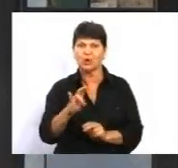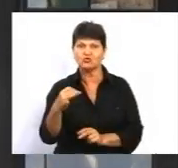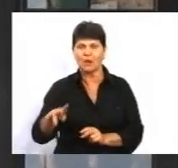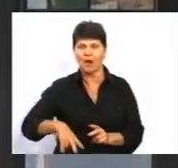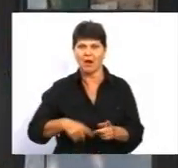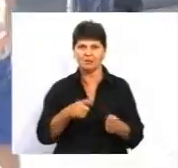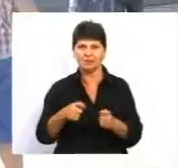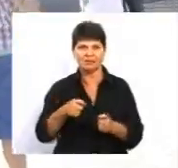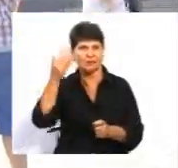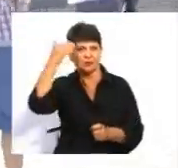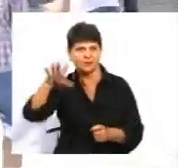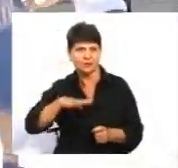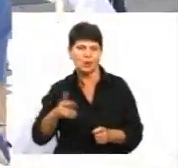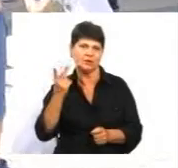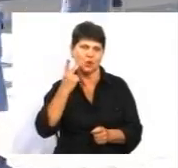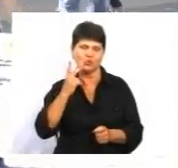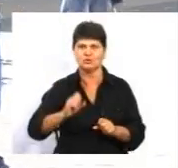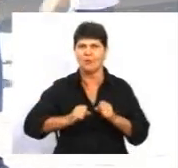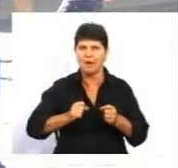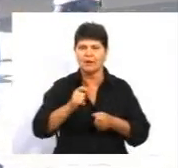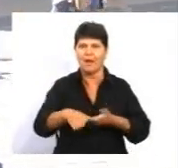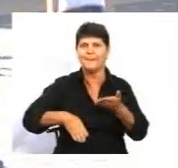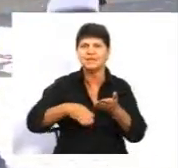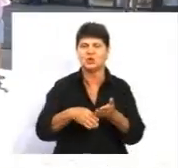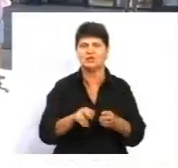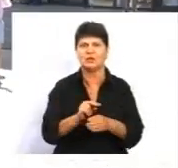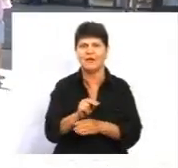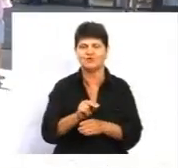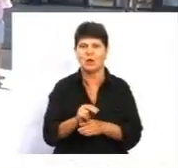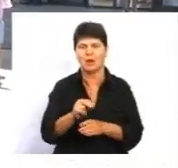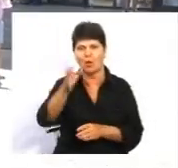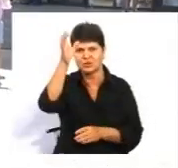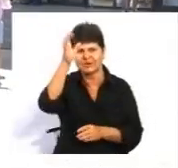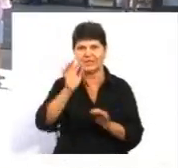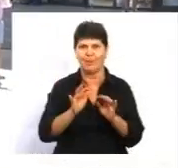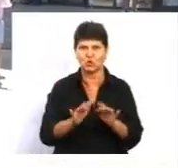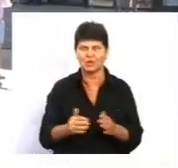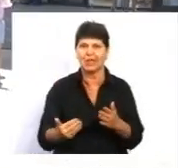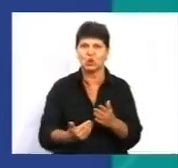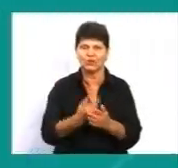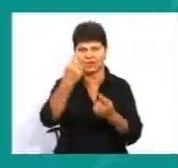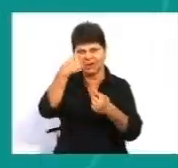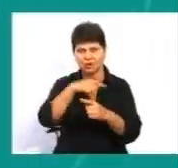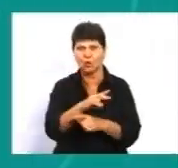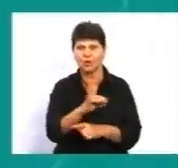стояла осторонь, також намагалася включити в методичну навчальну роботу, в освітній процес, новітні засоби і технології навчання.